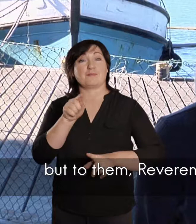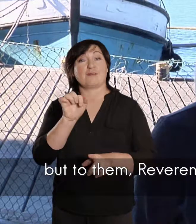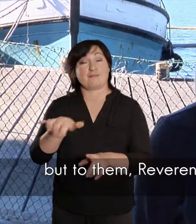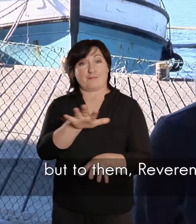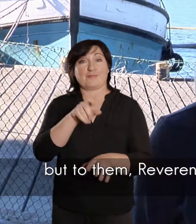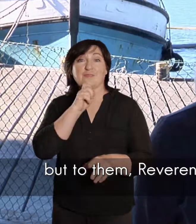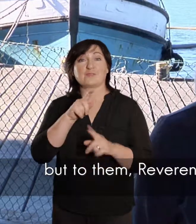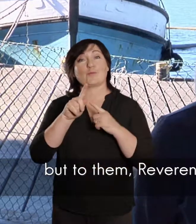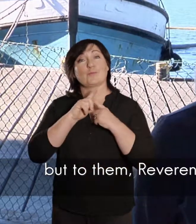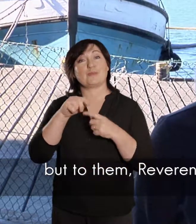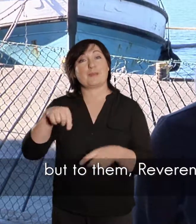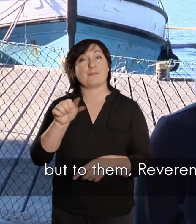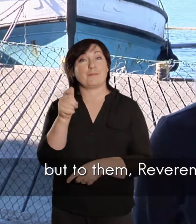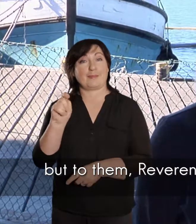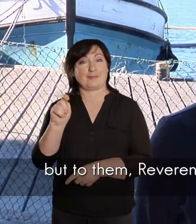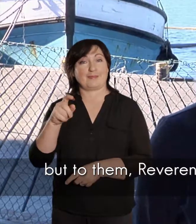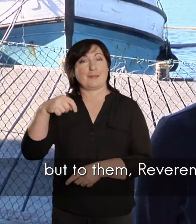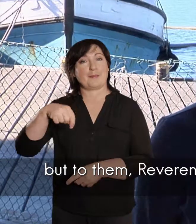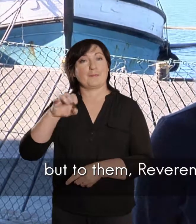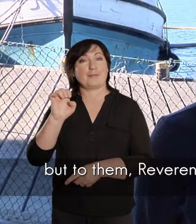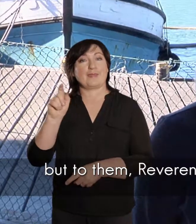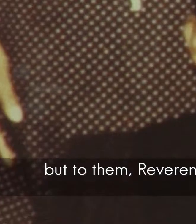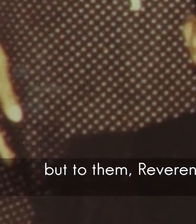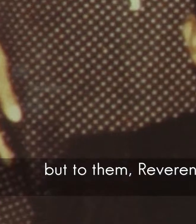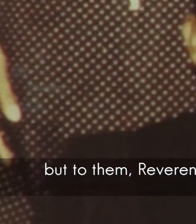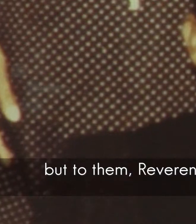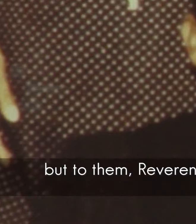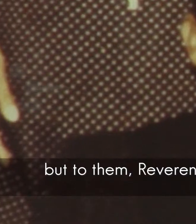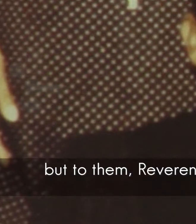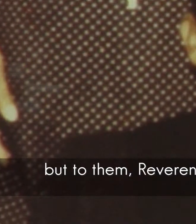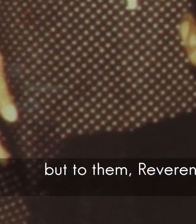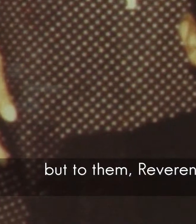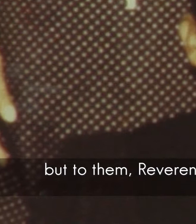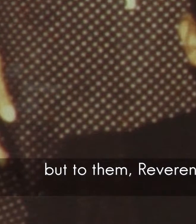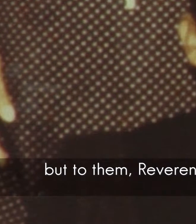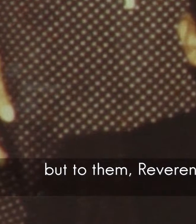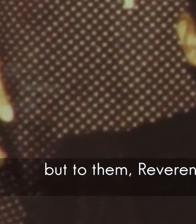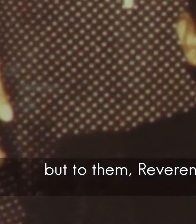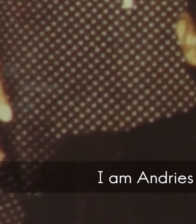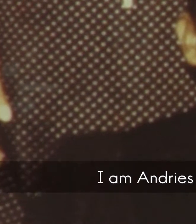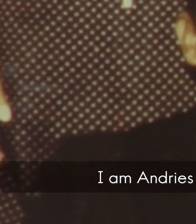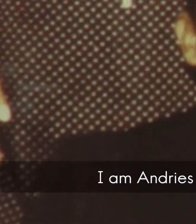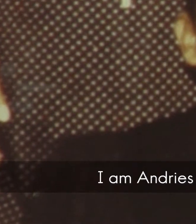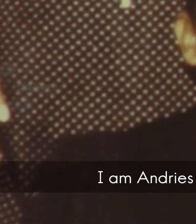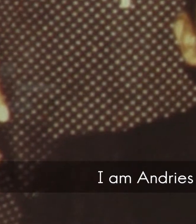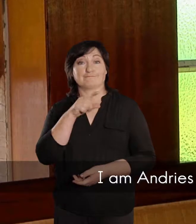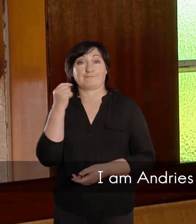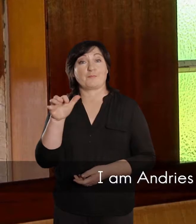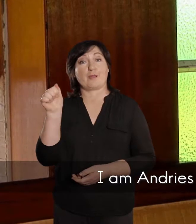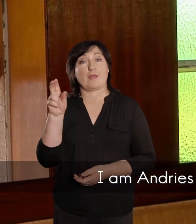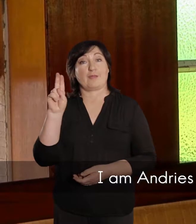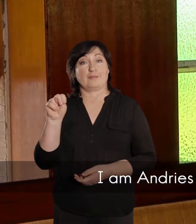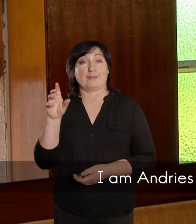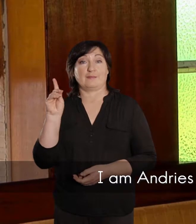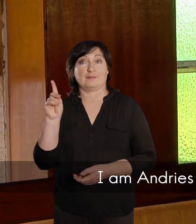Maar vir hulle was Dominique Pat Peterson net die mens wat hulle herder was. Ek is Andries Hekter,